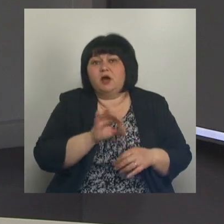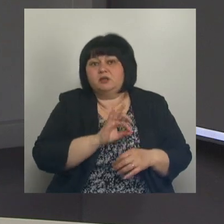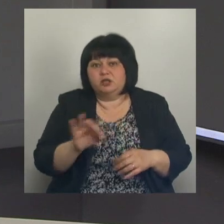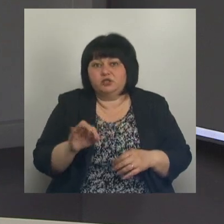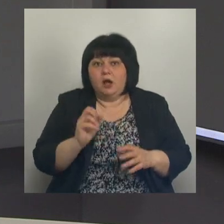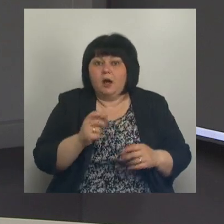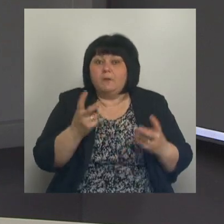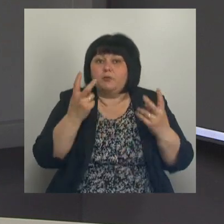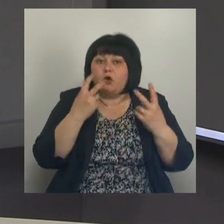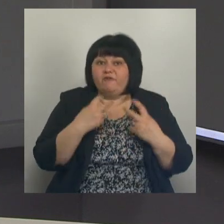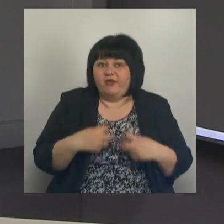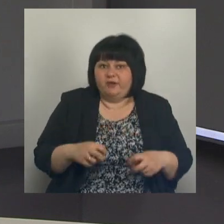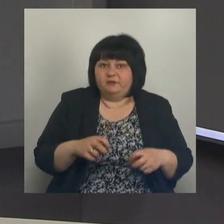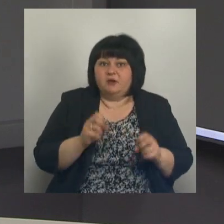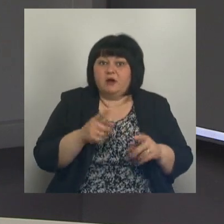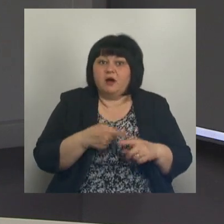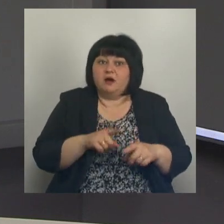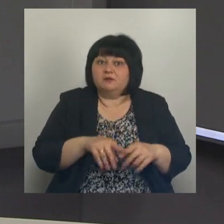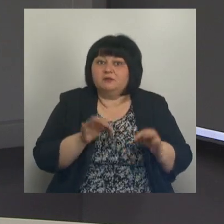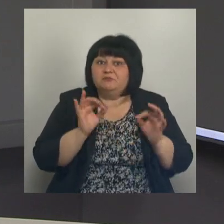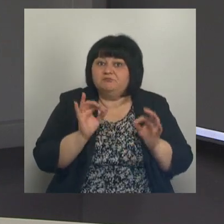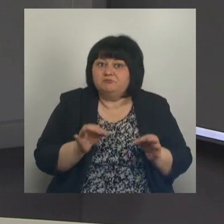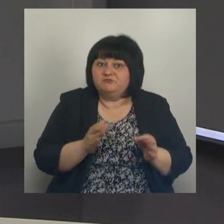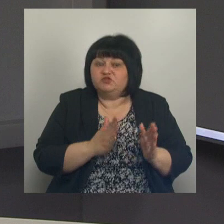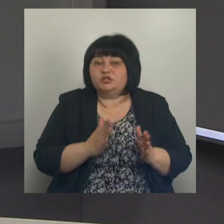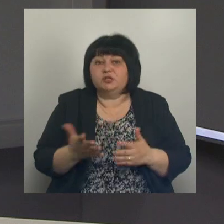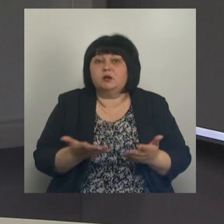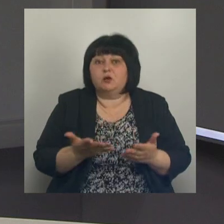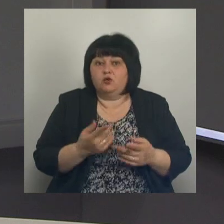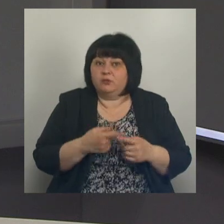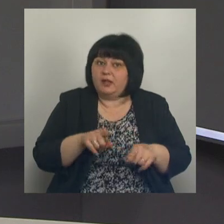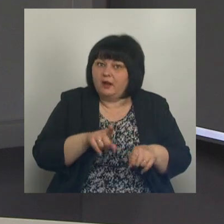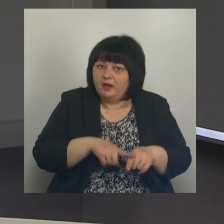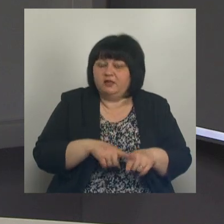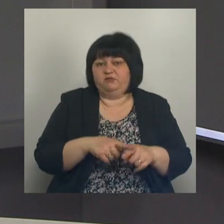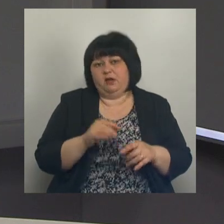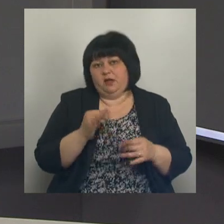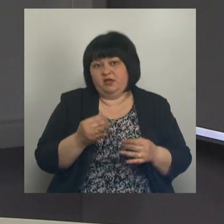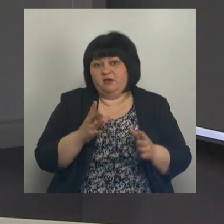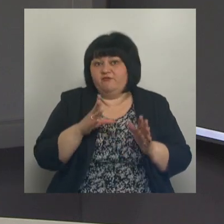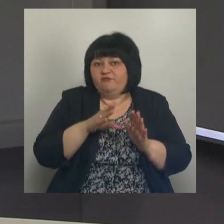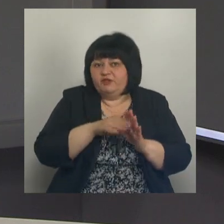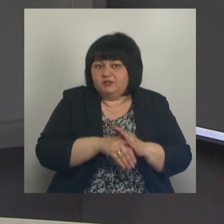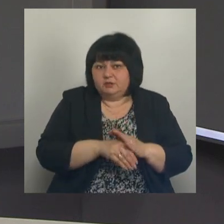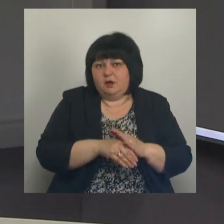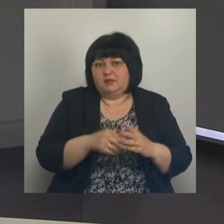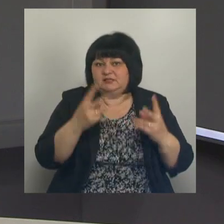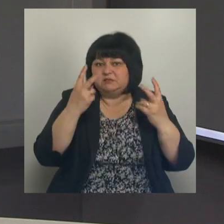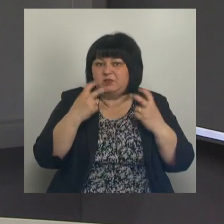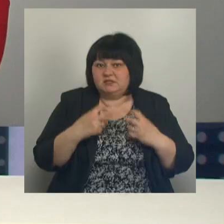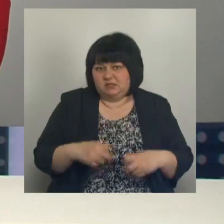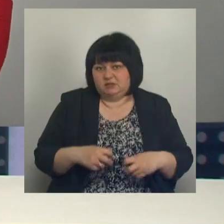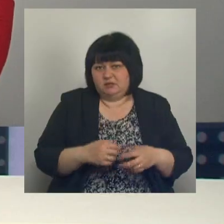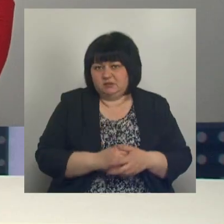А вот проверить, как оно объективно, в каком состоянии, вот для этого, собственно, и введена диспансеризация как